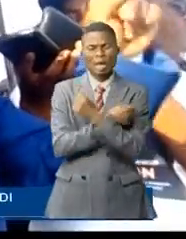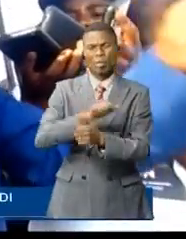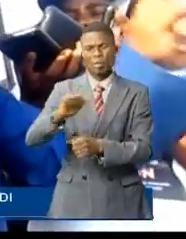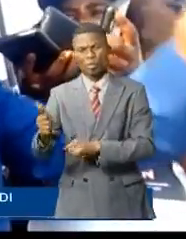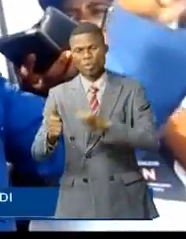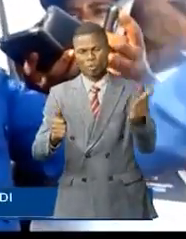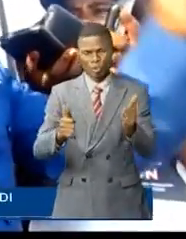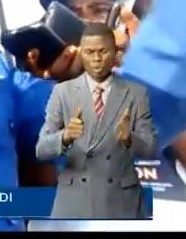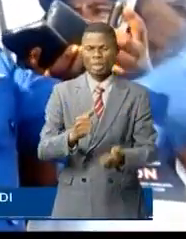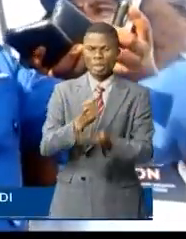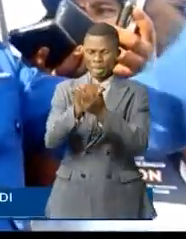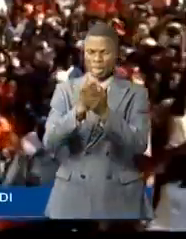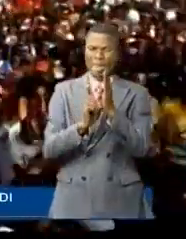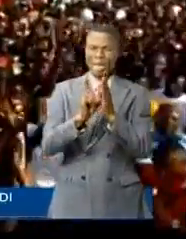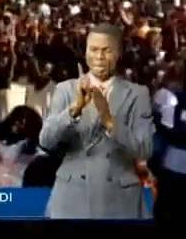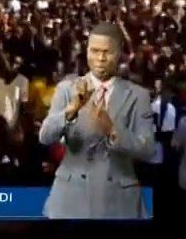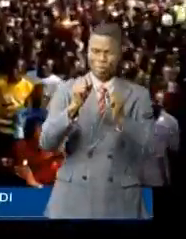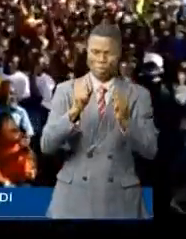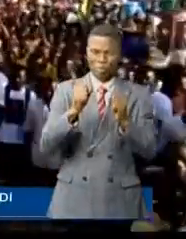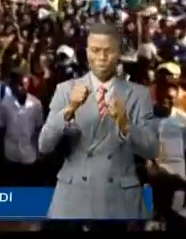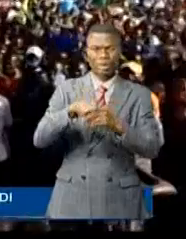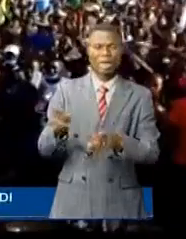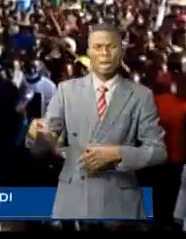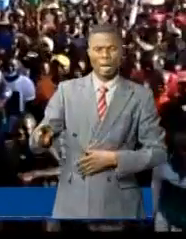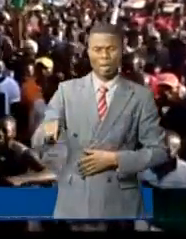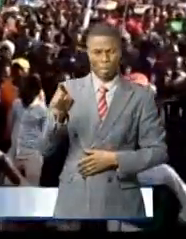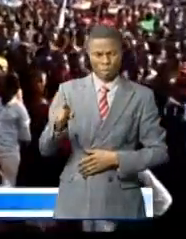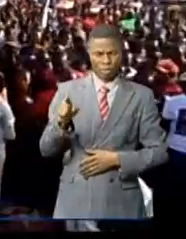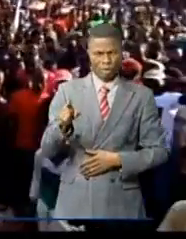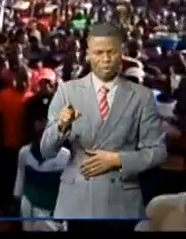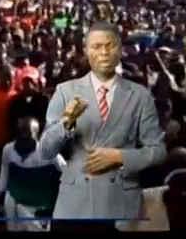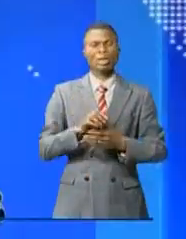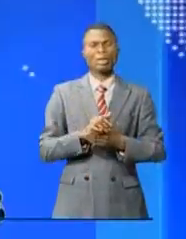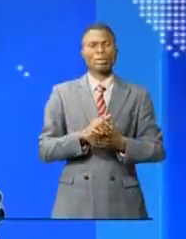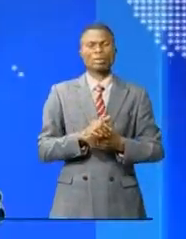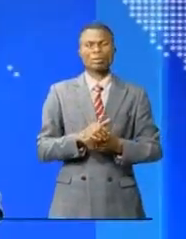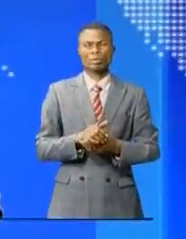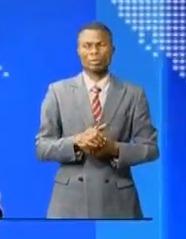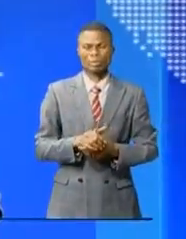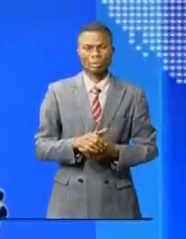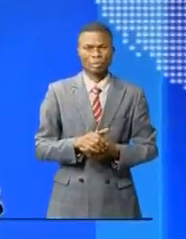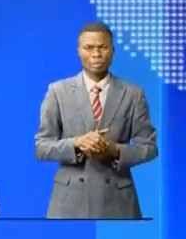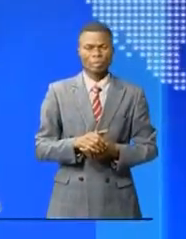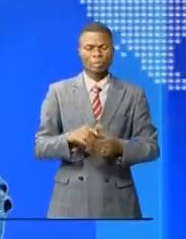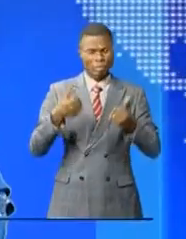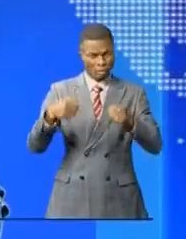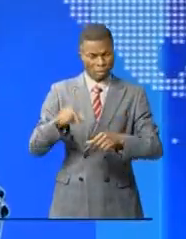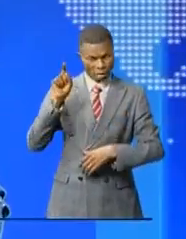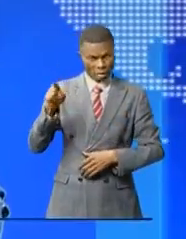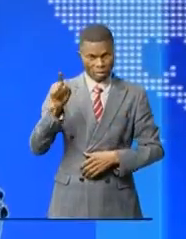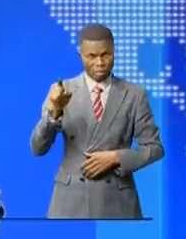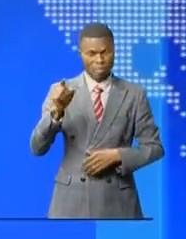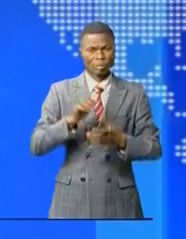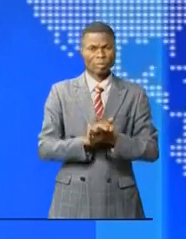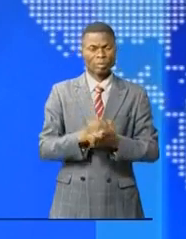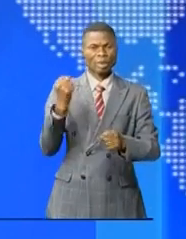gage d'un processus efficace de développement durable et intégral de la première de la Mongala. Restons toujours dans cette province